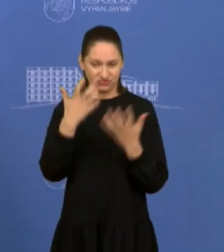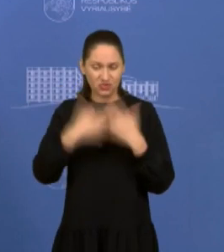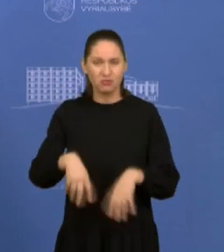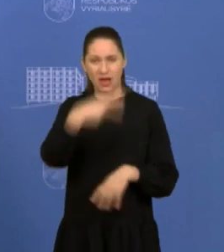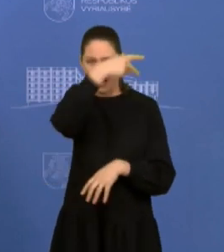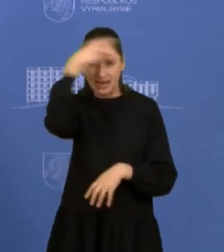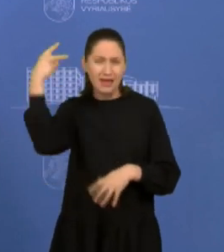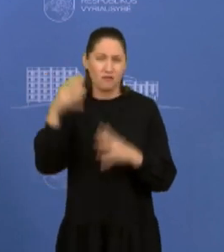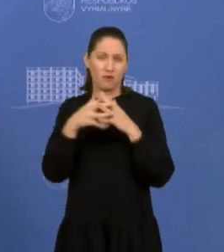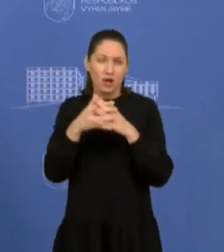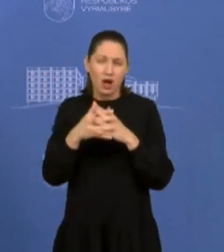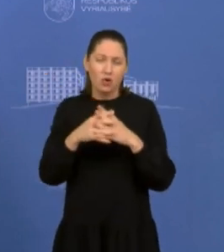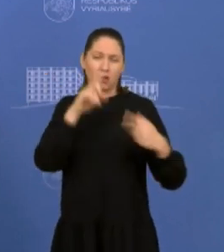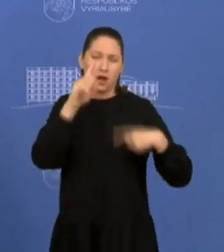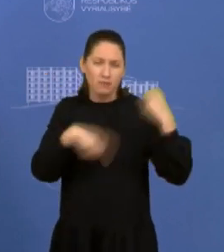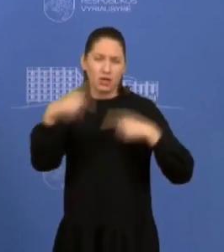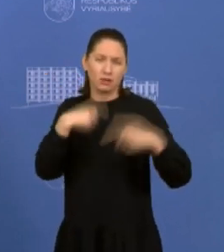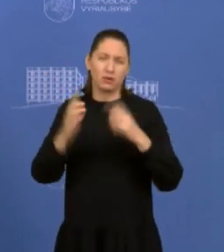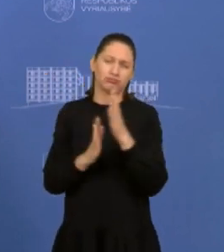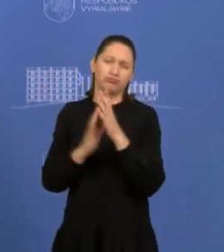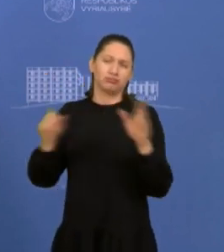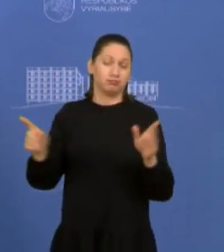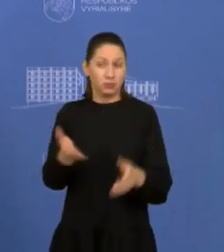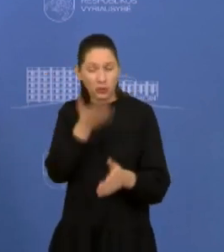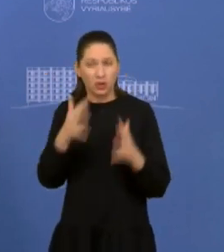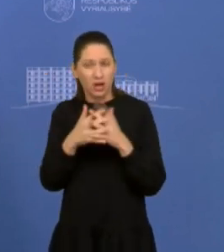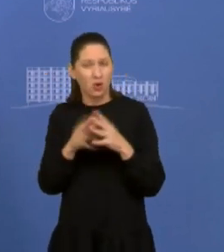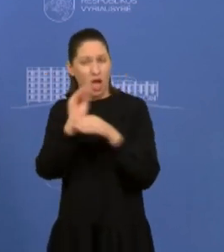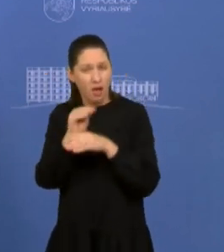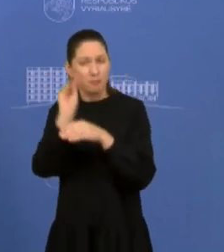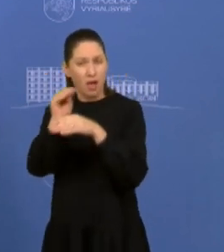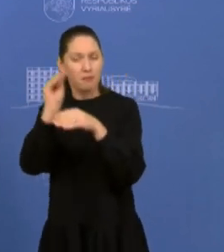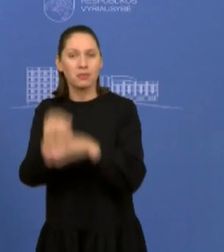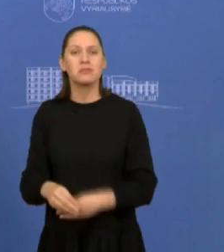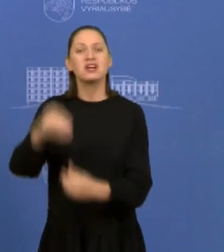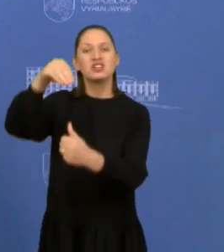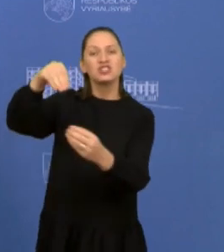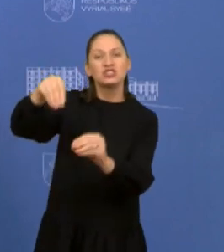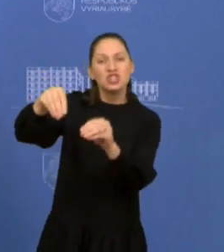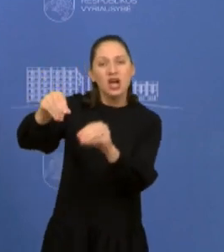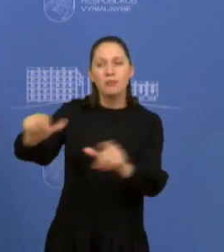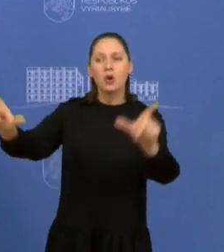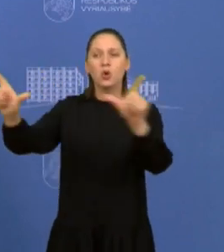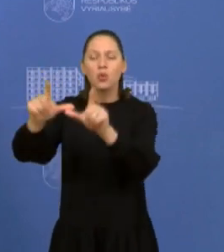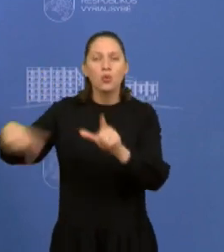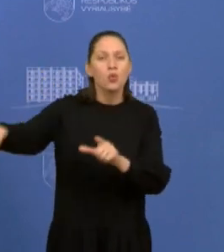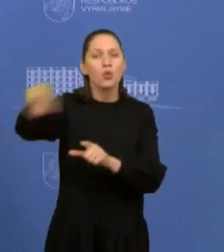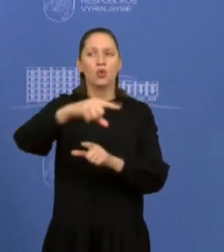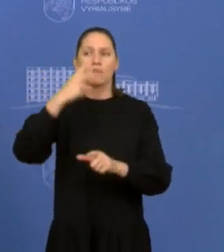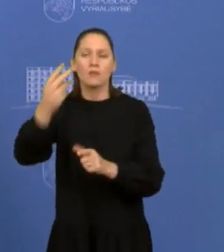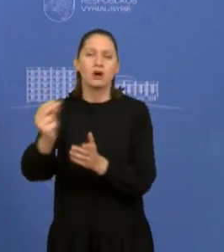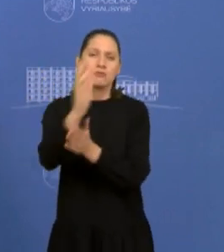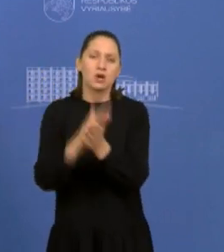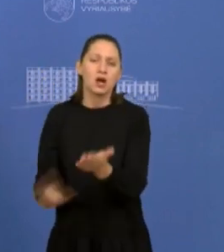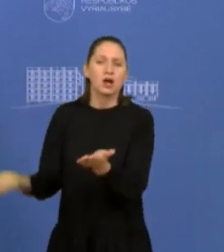šilnumos rekordai, ta prasme, eilę metų yra sumušami, matant, kiek yra žemės ūkio padidavimų dengti stikinius